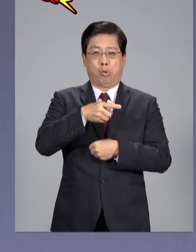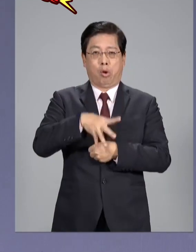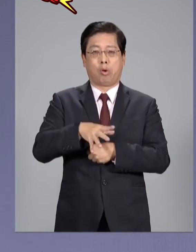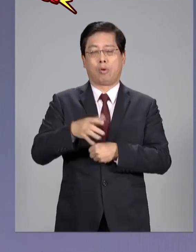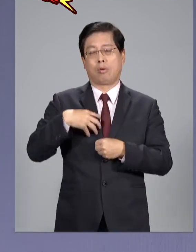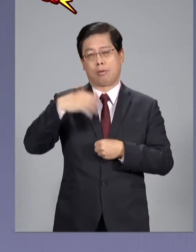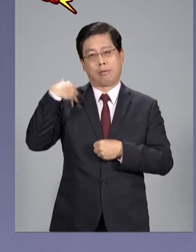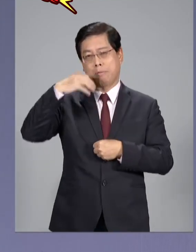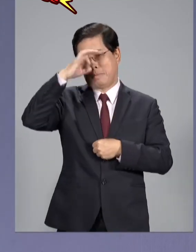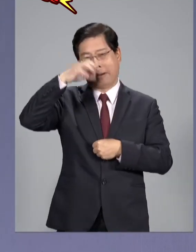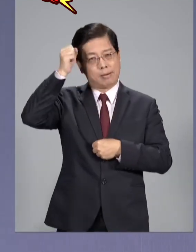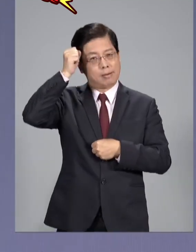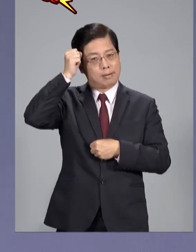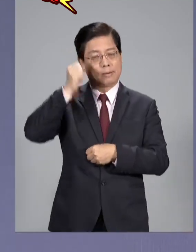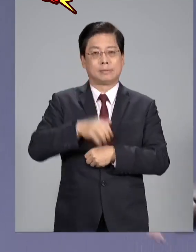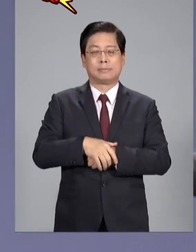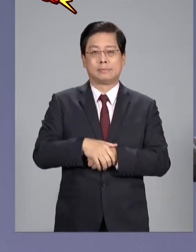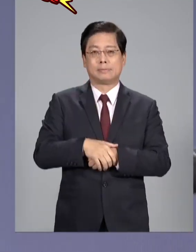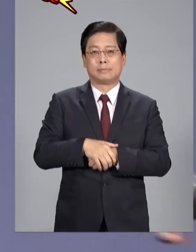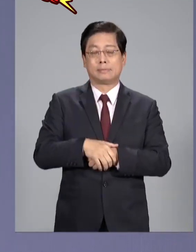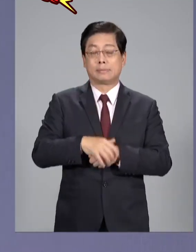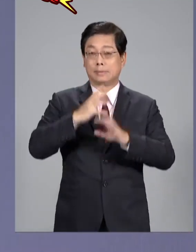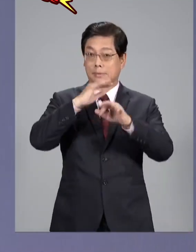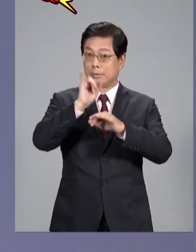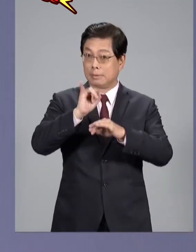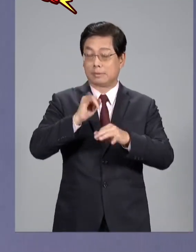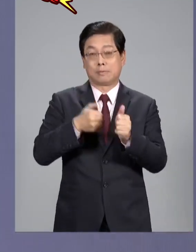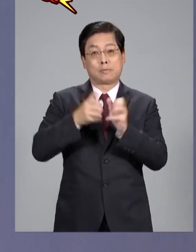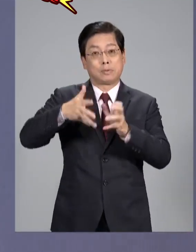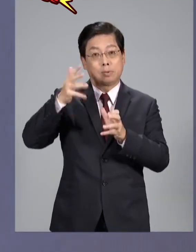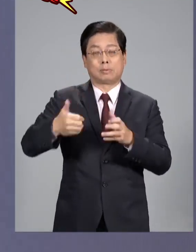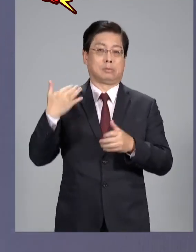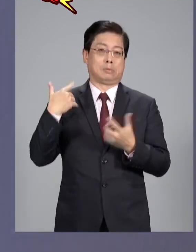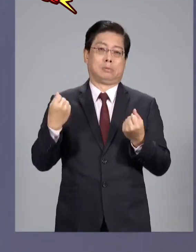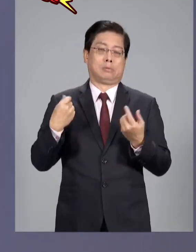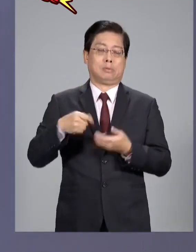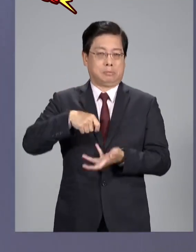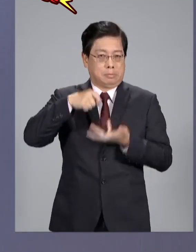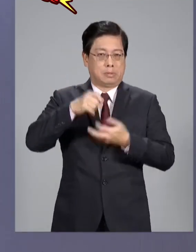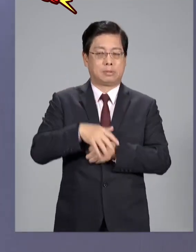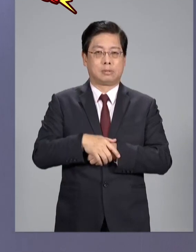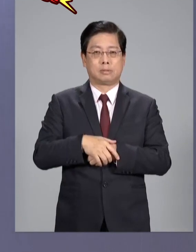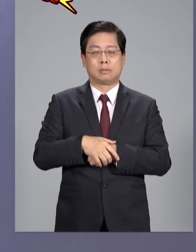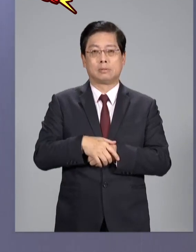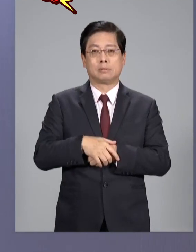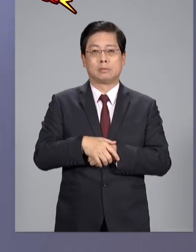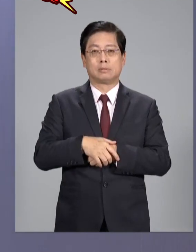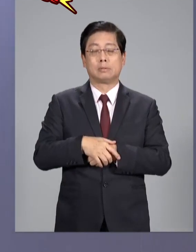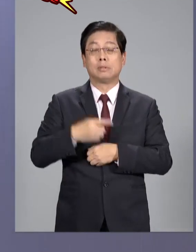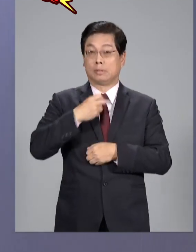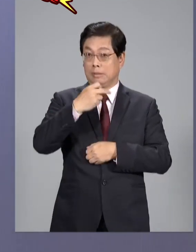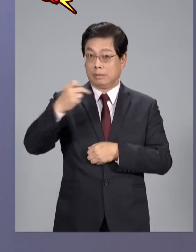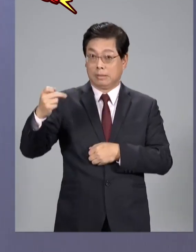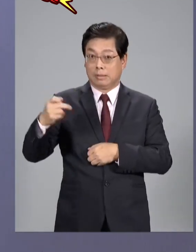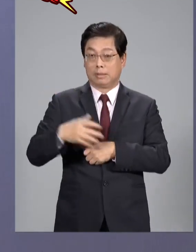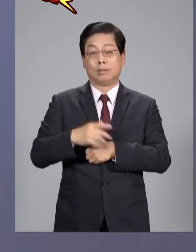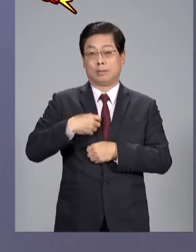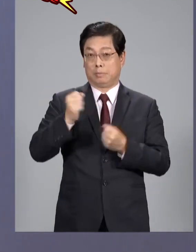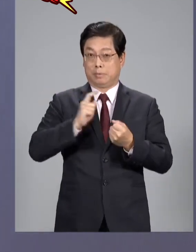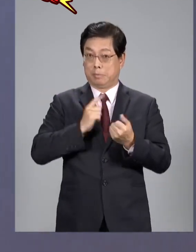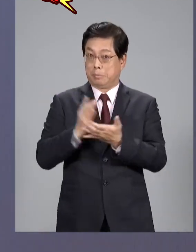誌我想大家都都記得啊那賴清副總統候選人也曾經說過We no longer identify